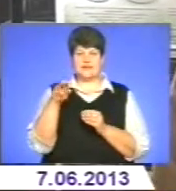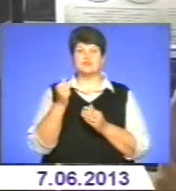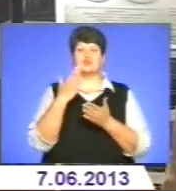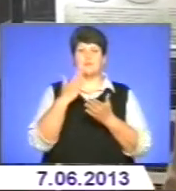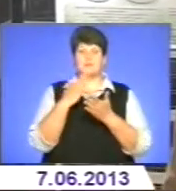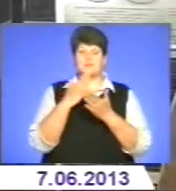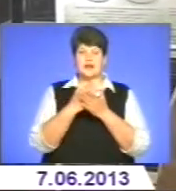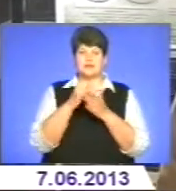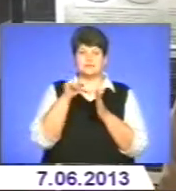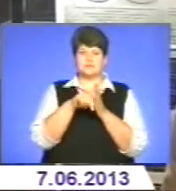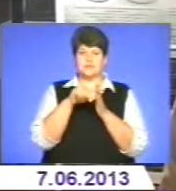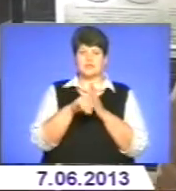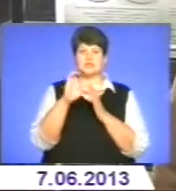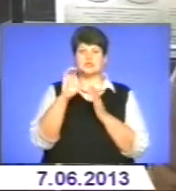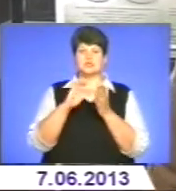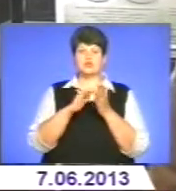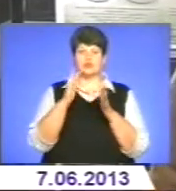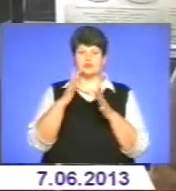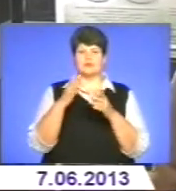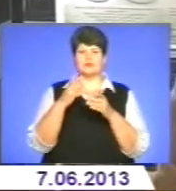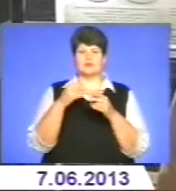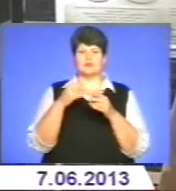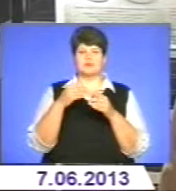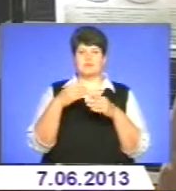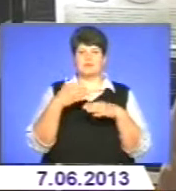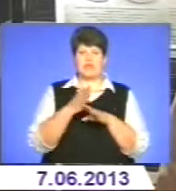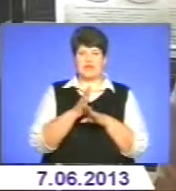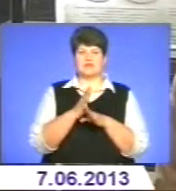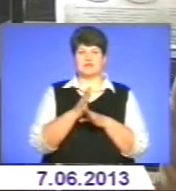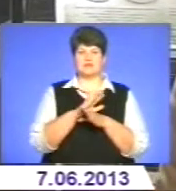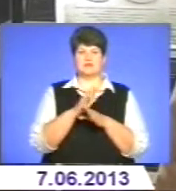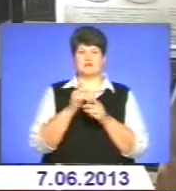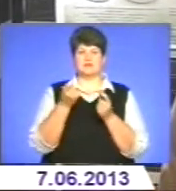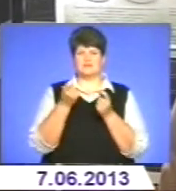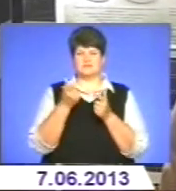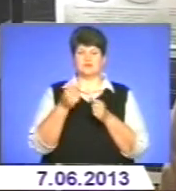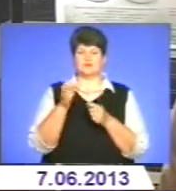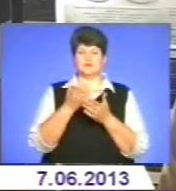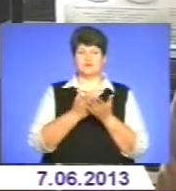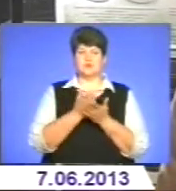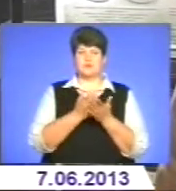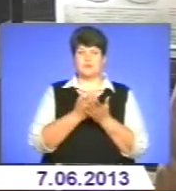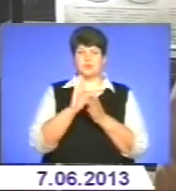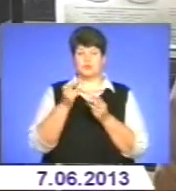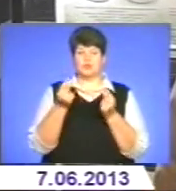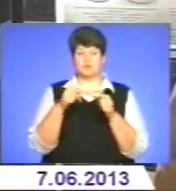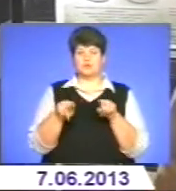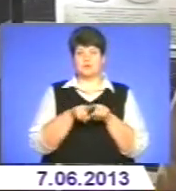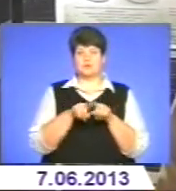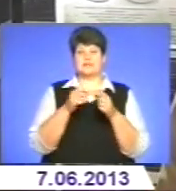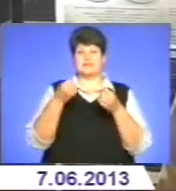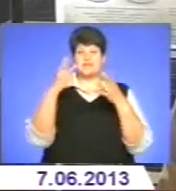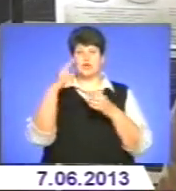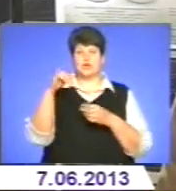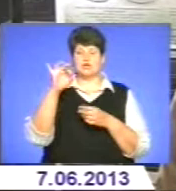складі ртуть, скляна, п'єця і так далі, і має недолговічний термін служіння, буде коштується так само, як світлодіодна. І от